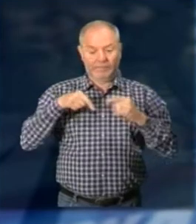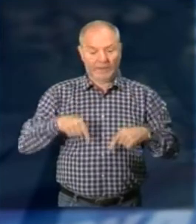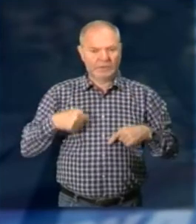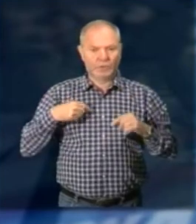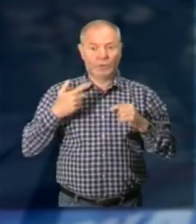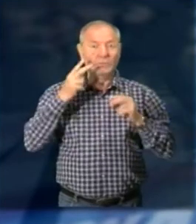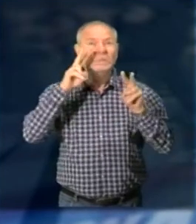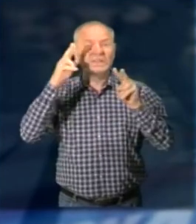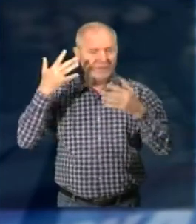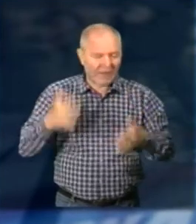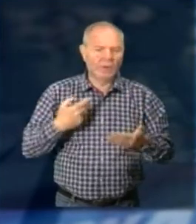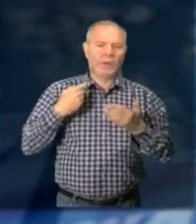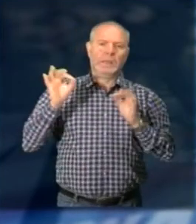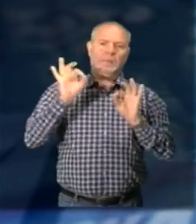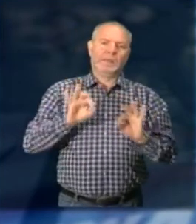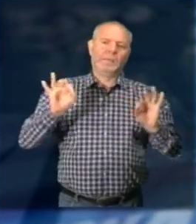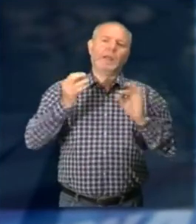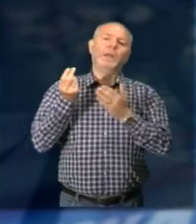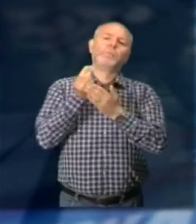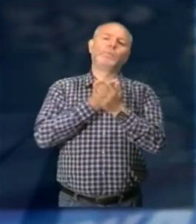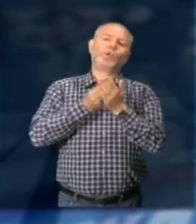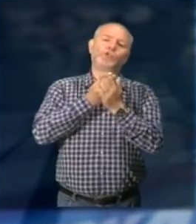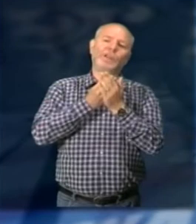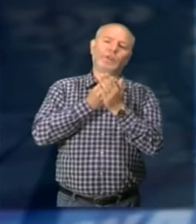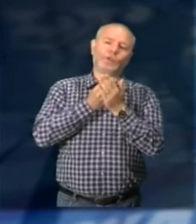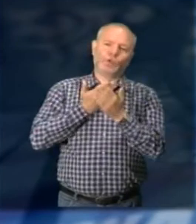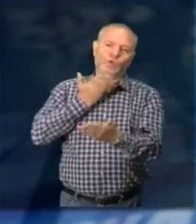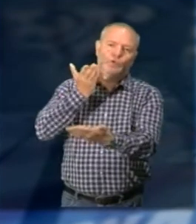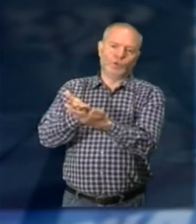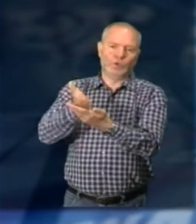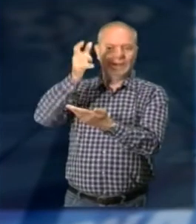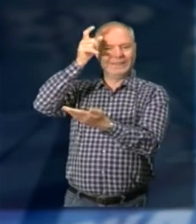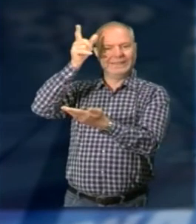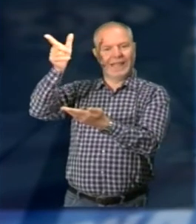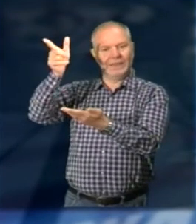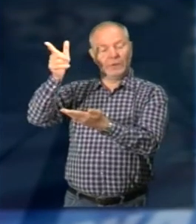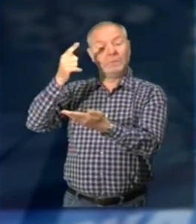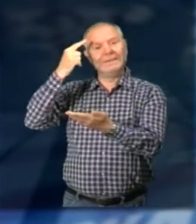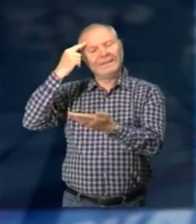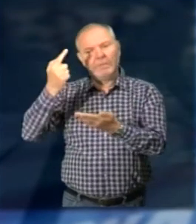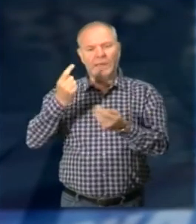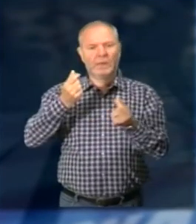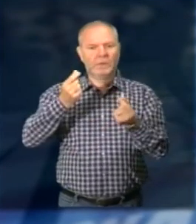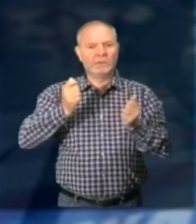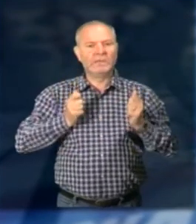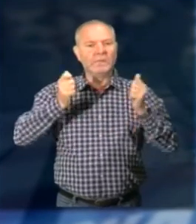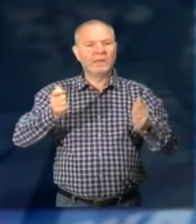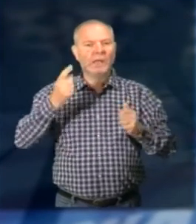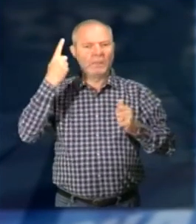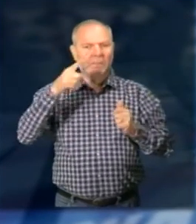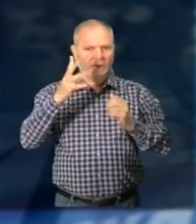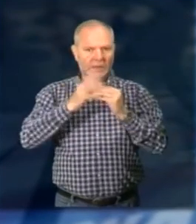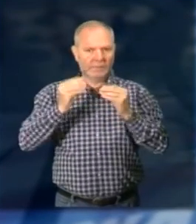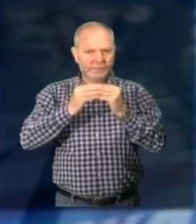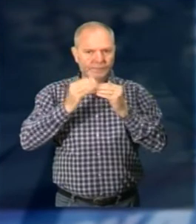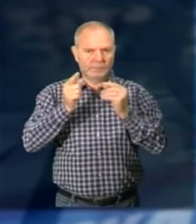da presentare alla sovraintendenza E avere un'idea dei costi complessivi che ci possono essere